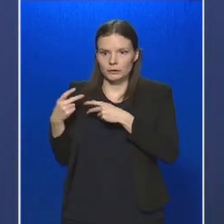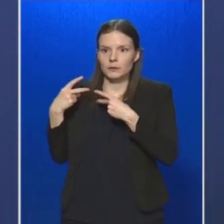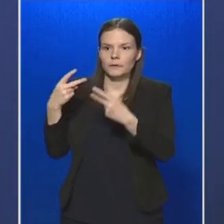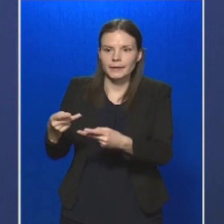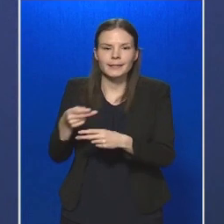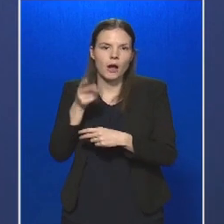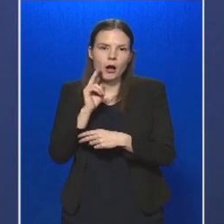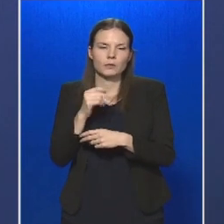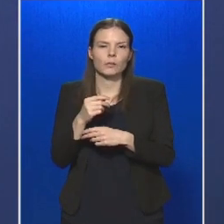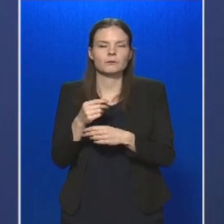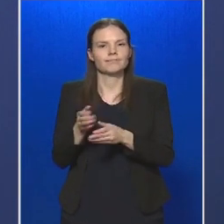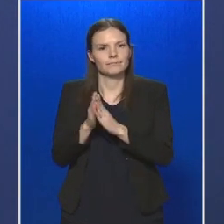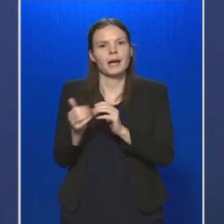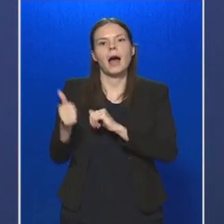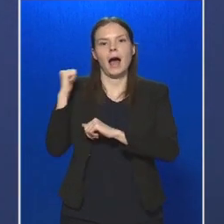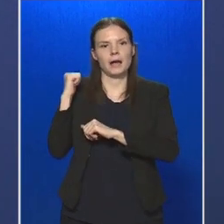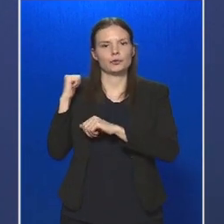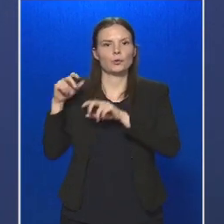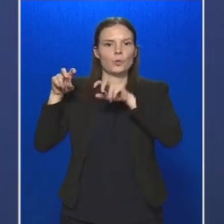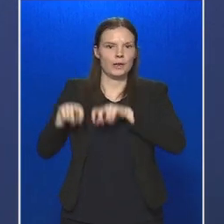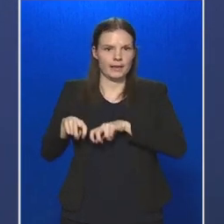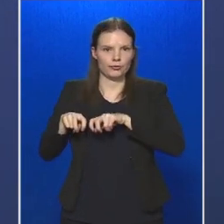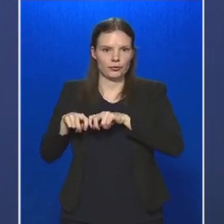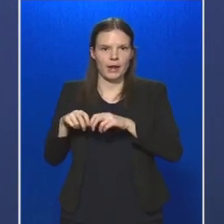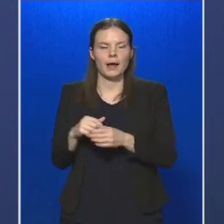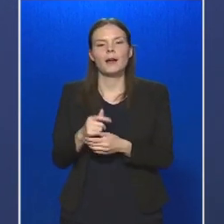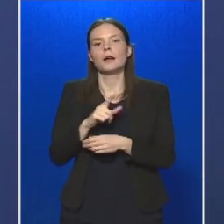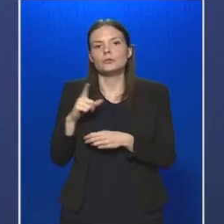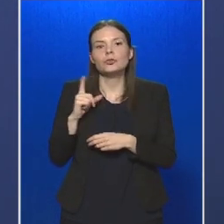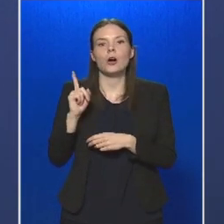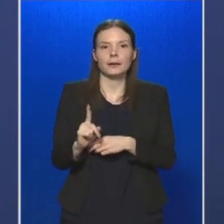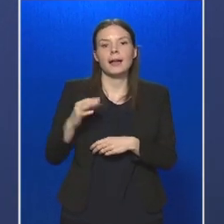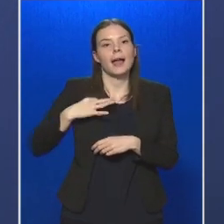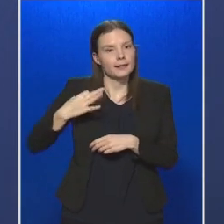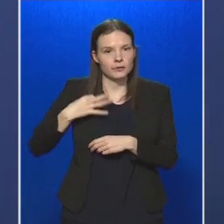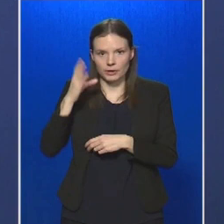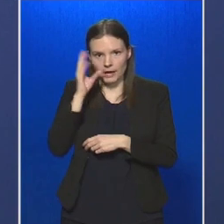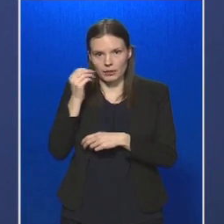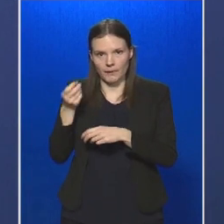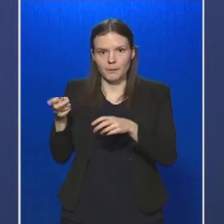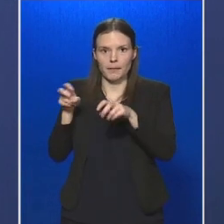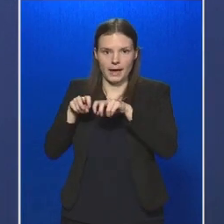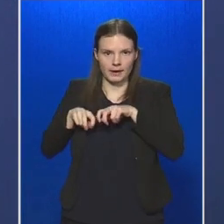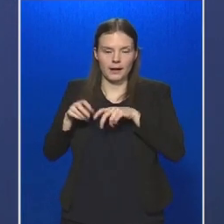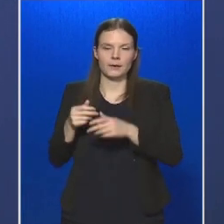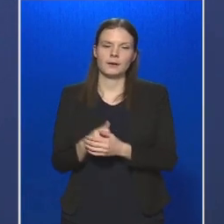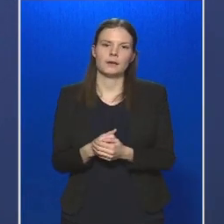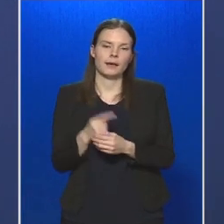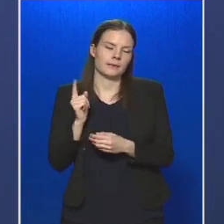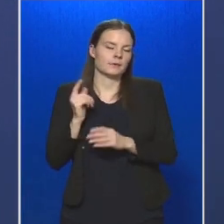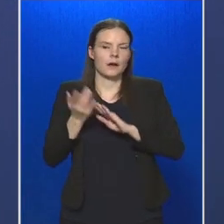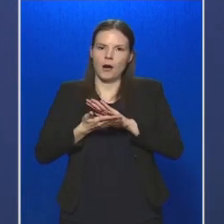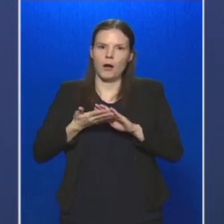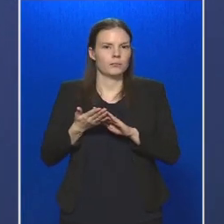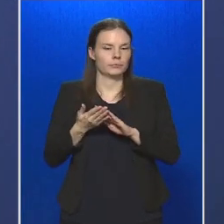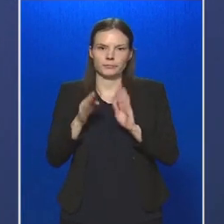helyezkedjenek el a hátsó ülésen, és nyilvánvalóan csak egészséges ember menjen munkába. Ez egy alapvető